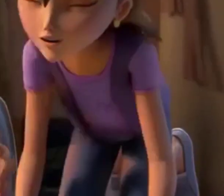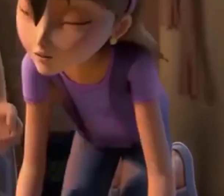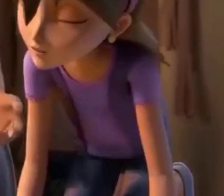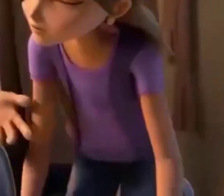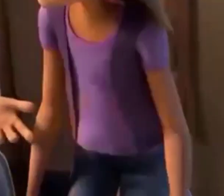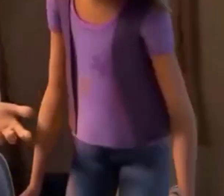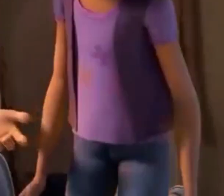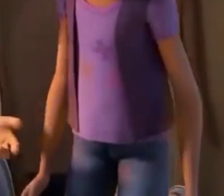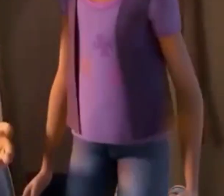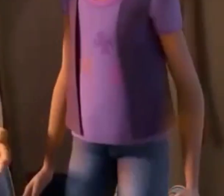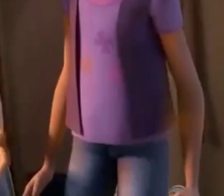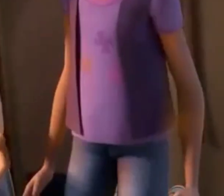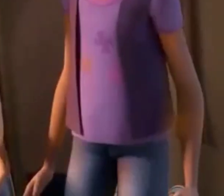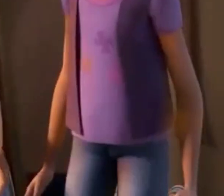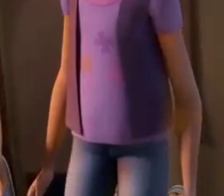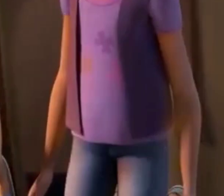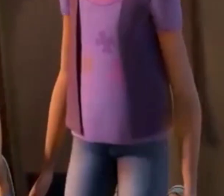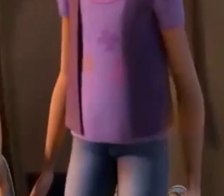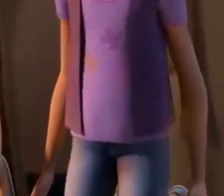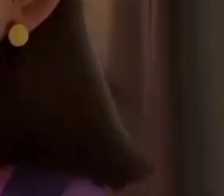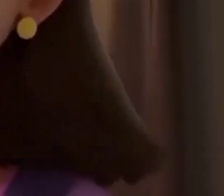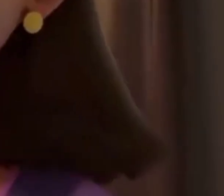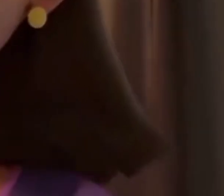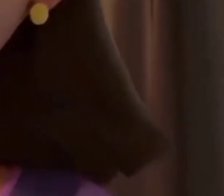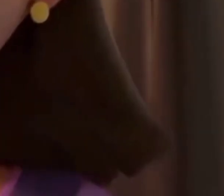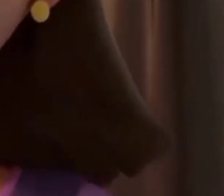And I thought he came here too late to help Lazarus.